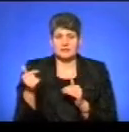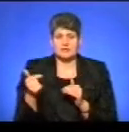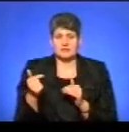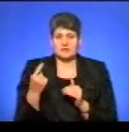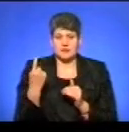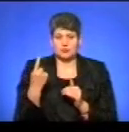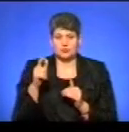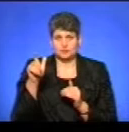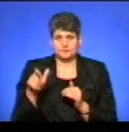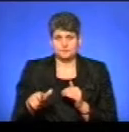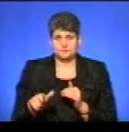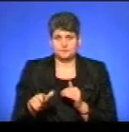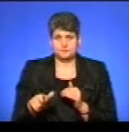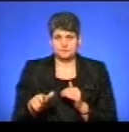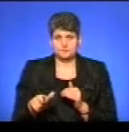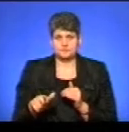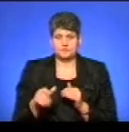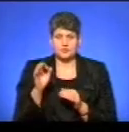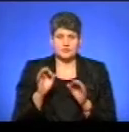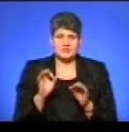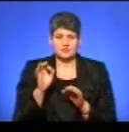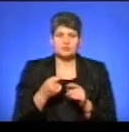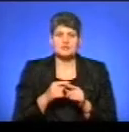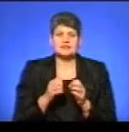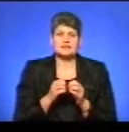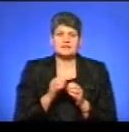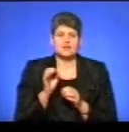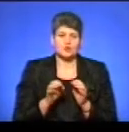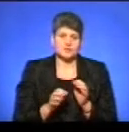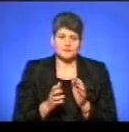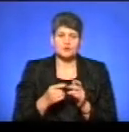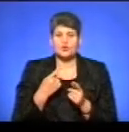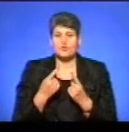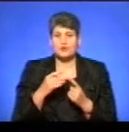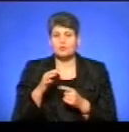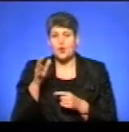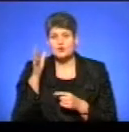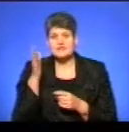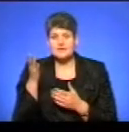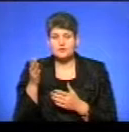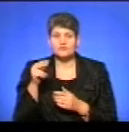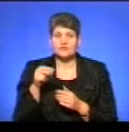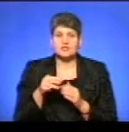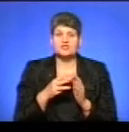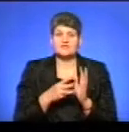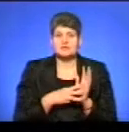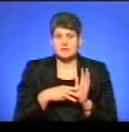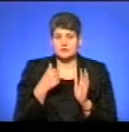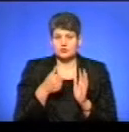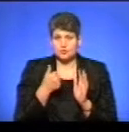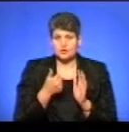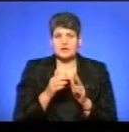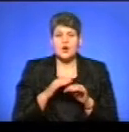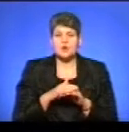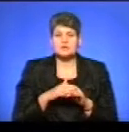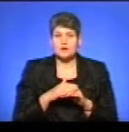душу населення. В висотковому значенні це майже 10%. Якщо говорити про освіту, то в 2018 році до